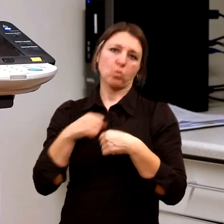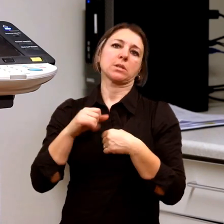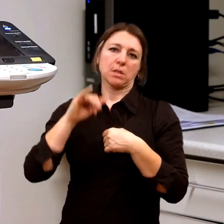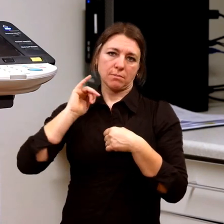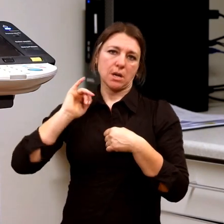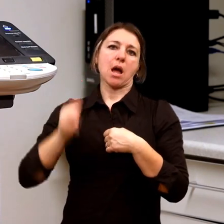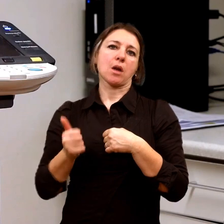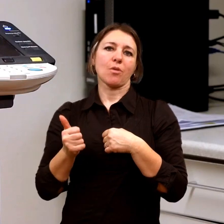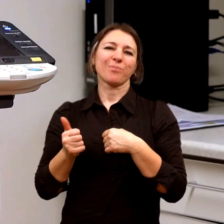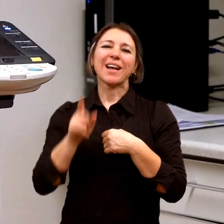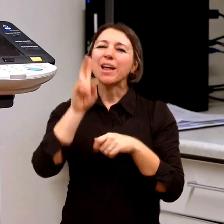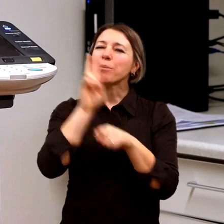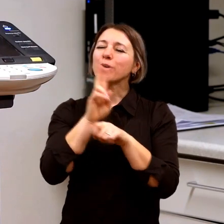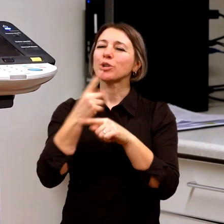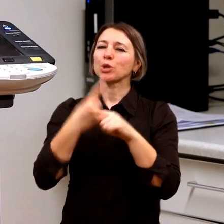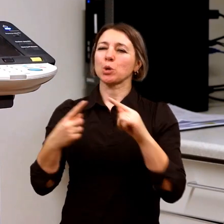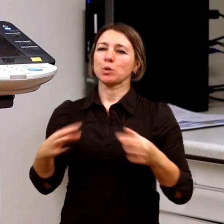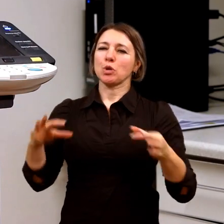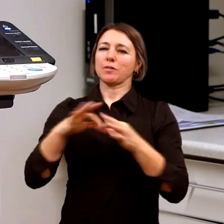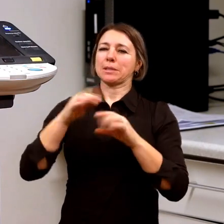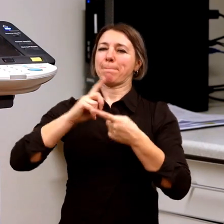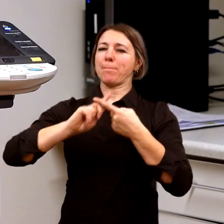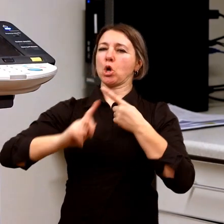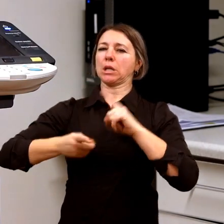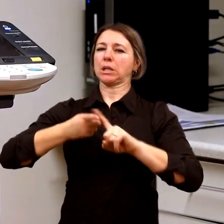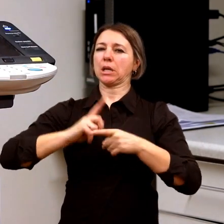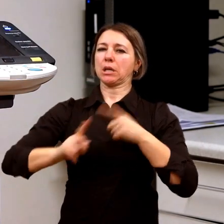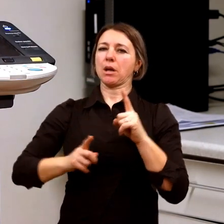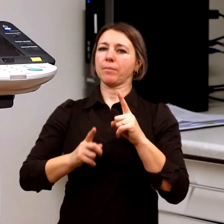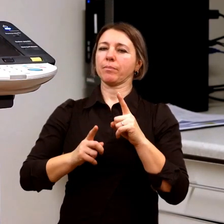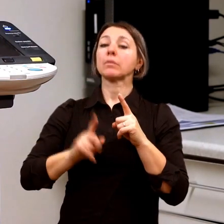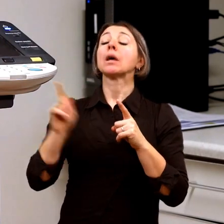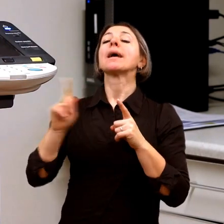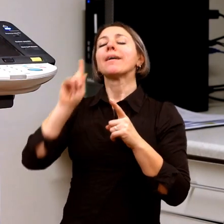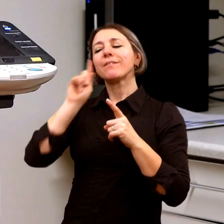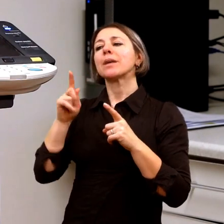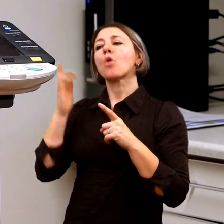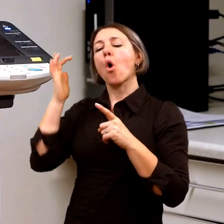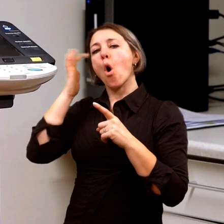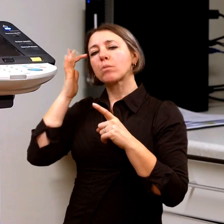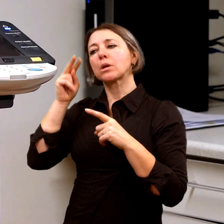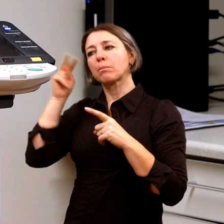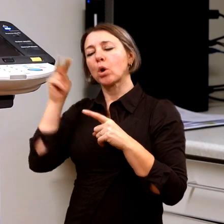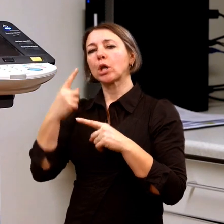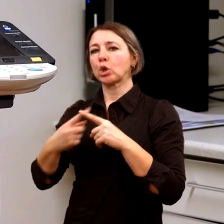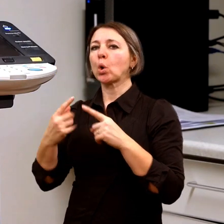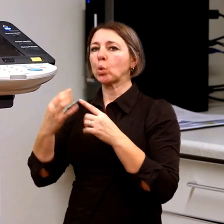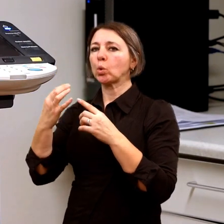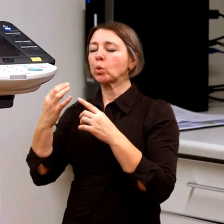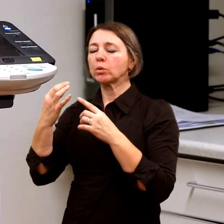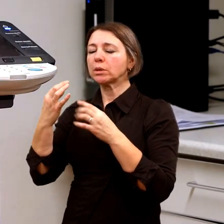řekněme, i politické rozhodnutí. A o tom odborném, to odborné, to je složitější. Tam to není tak